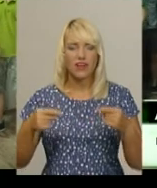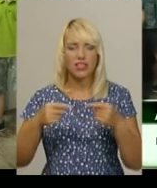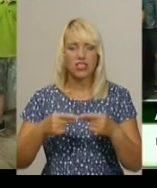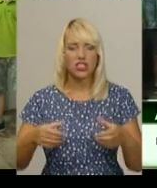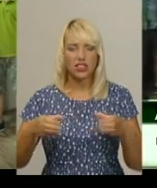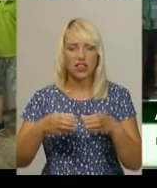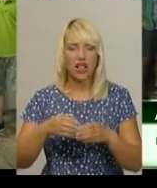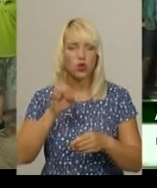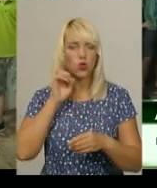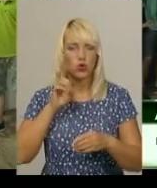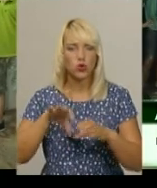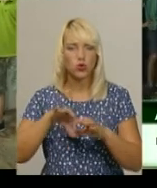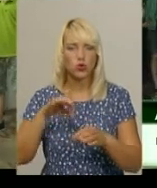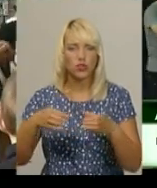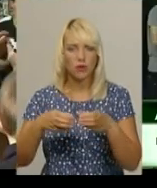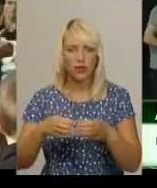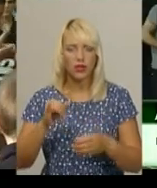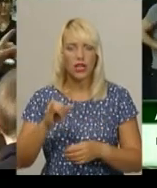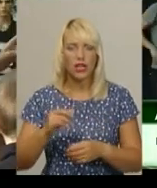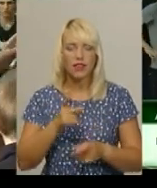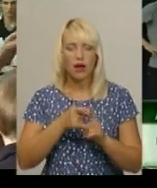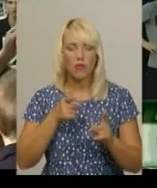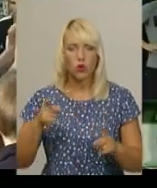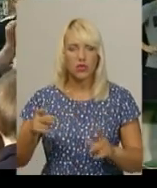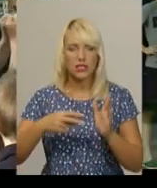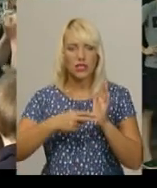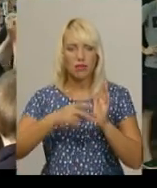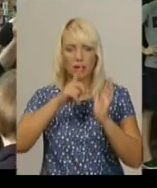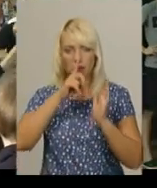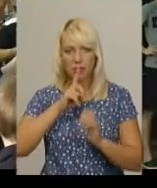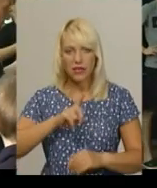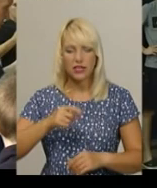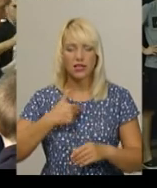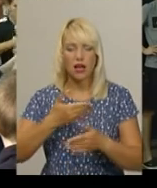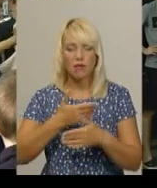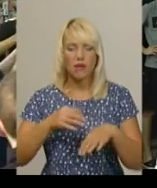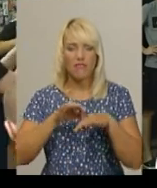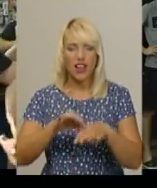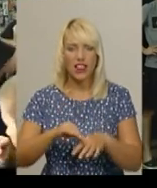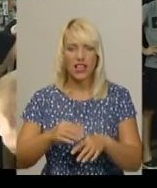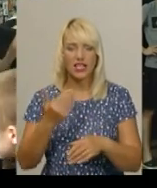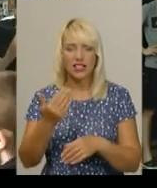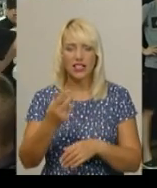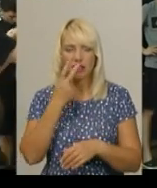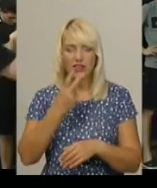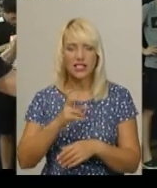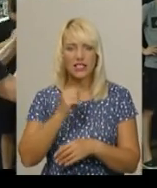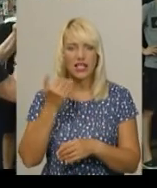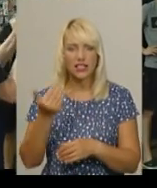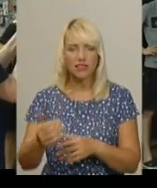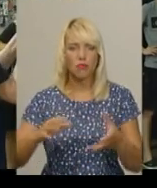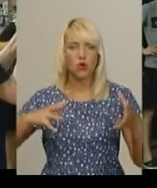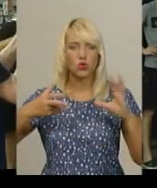юніорської. І на протязі цих семи місяців ми вели їх і дивилися за їхніми результатами і